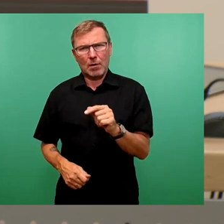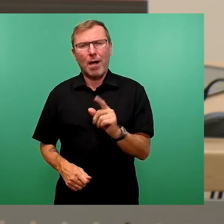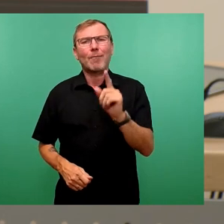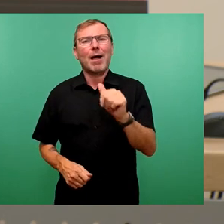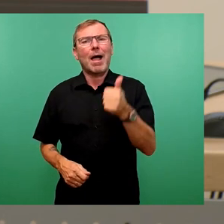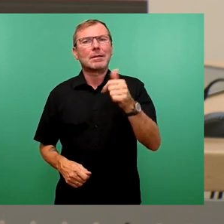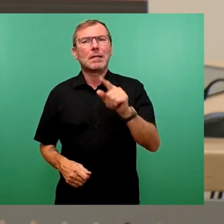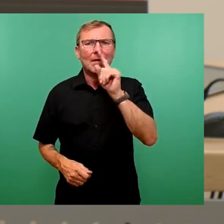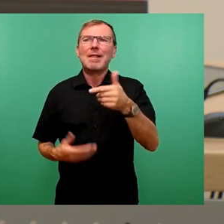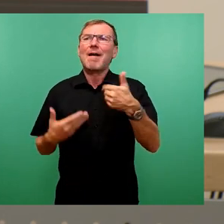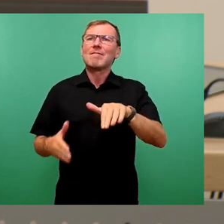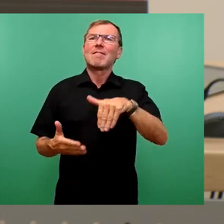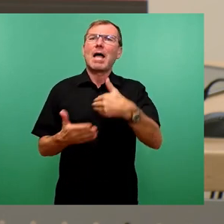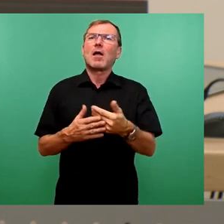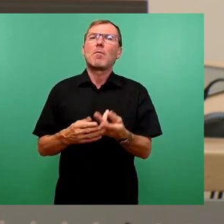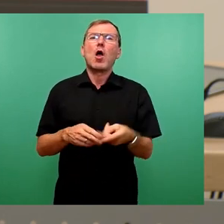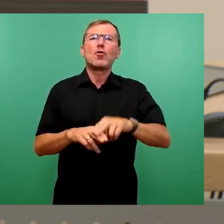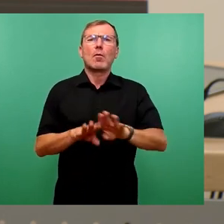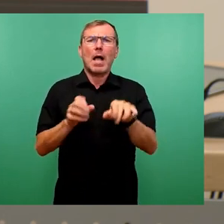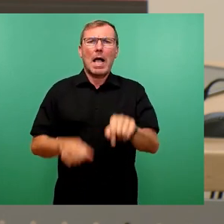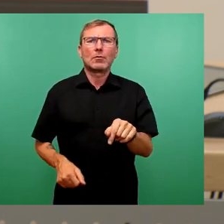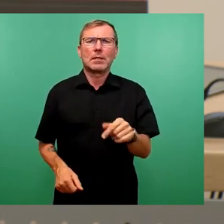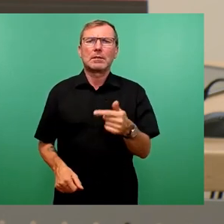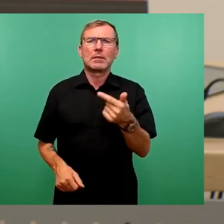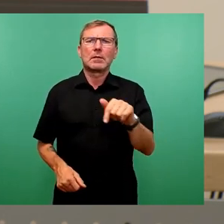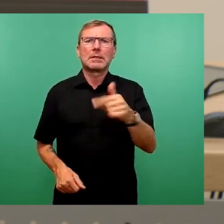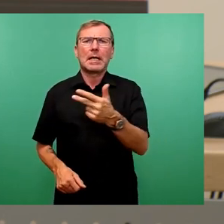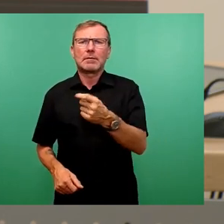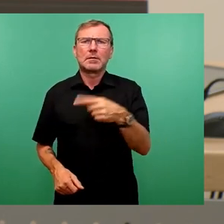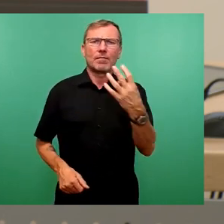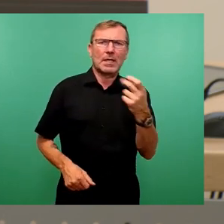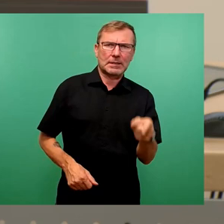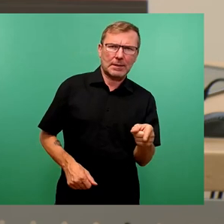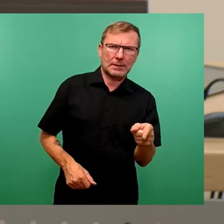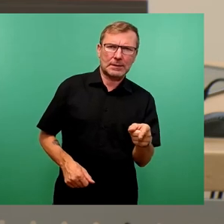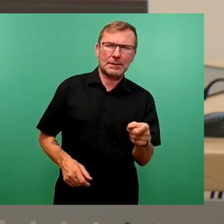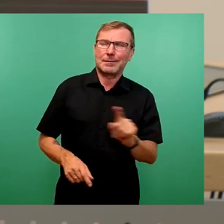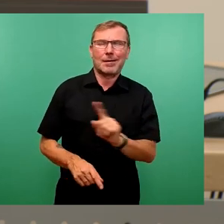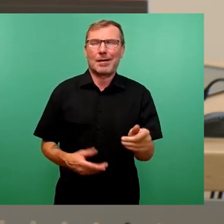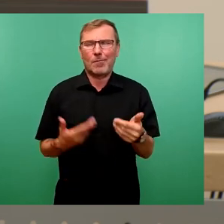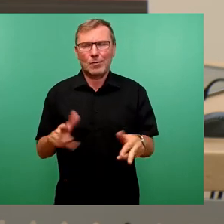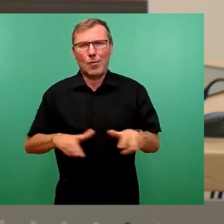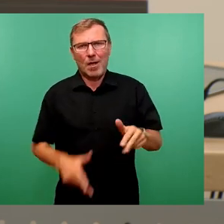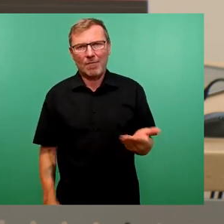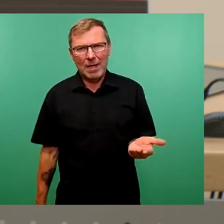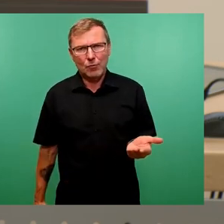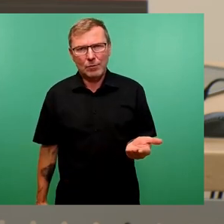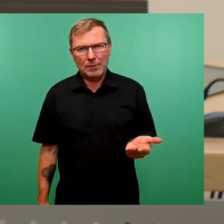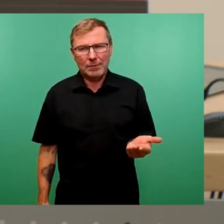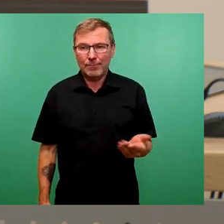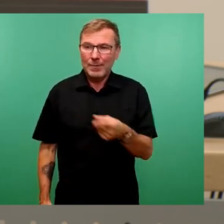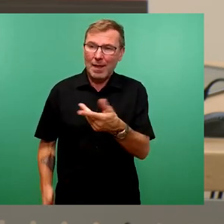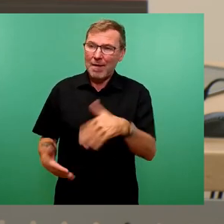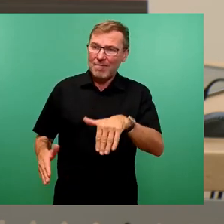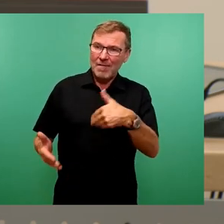Freigabe des Doppelhaushaltes 2324 beginnen, so wie es immer ist in der Verwaltung. Diese Freigabe des